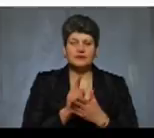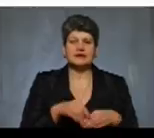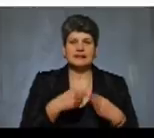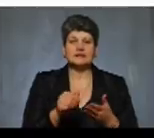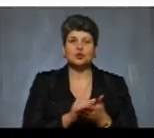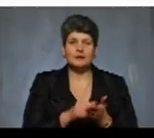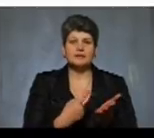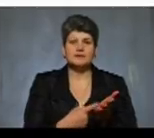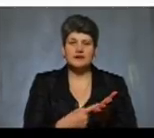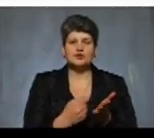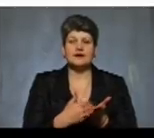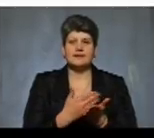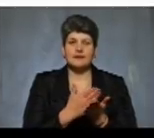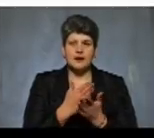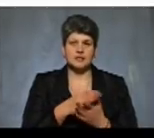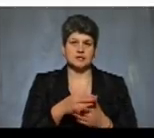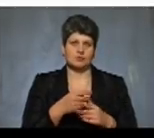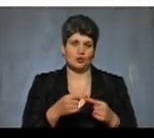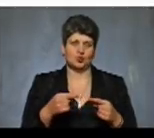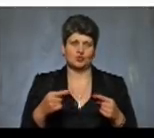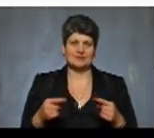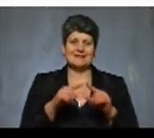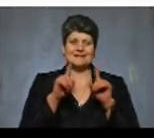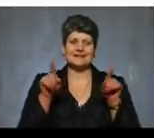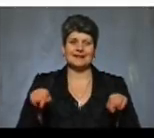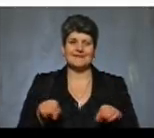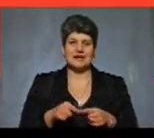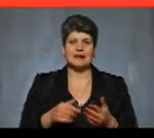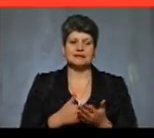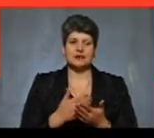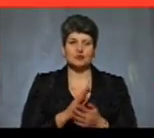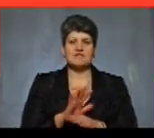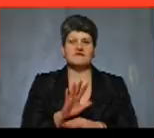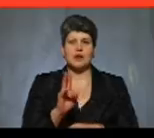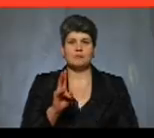які підтверджують належну якість продукції, зокрема сертифікат якості виробника.